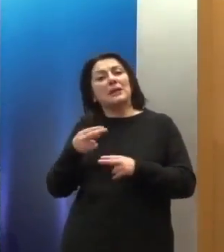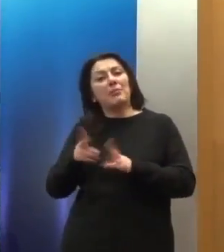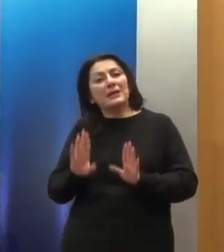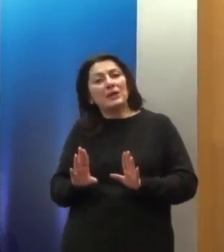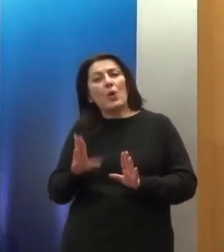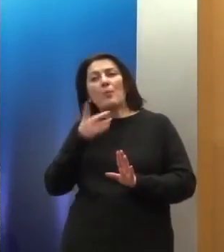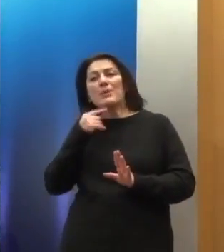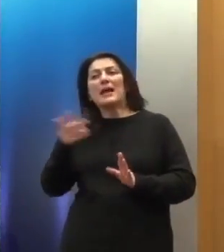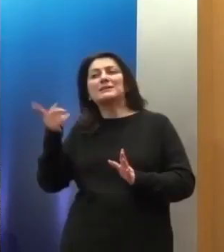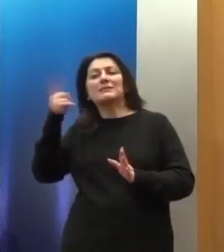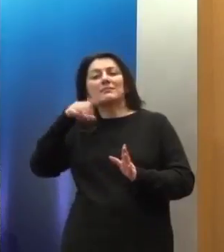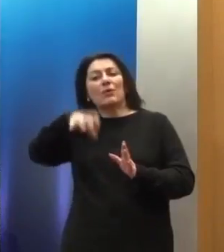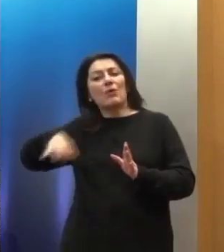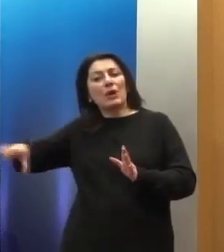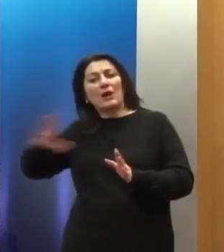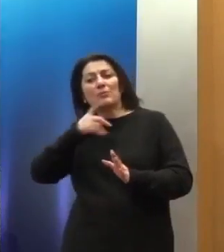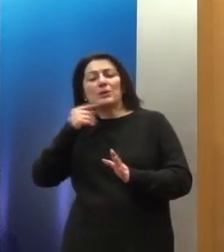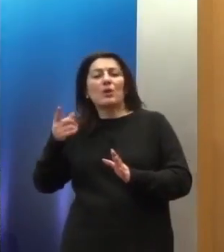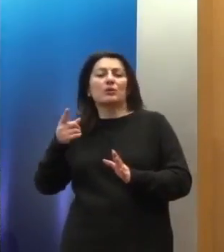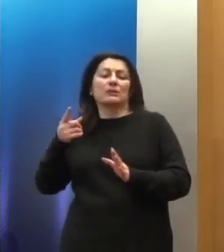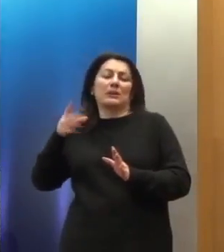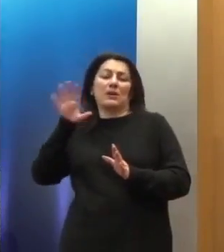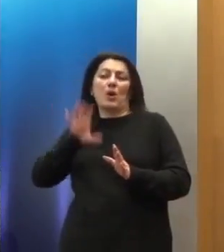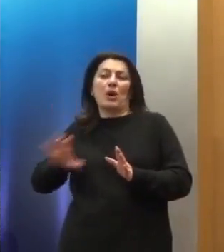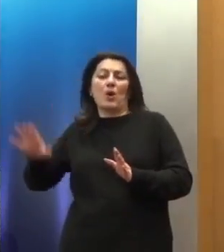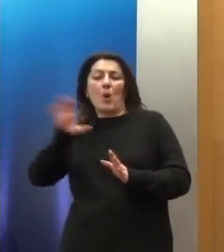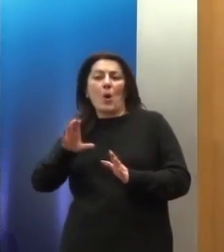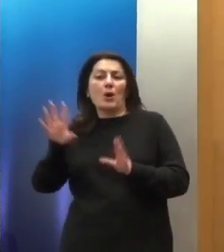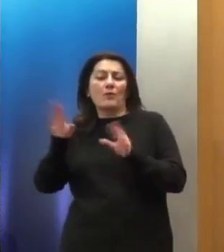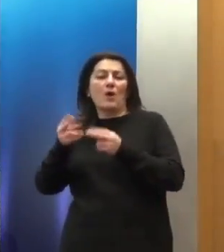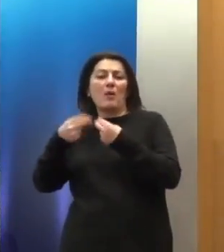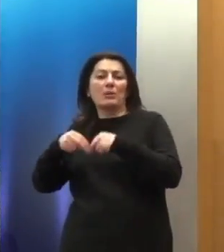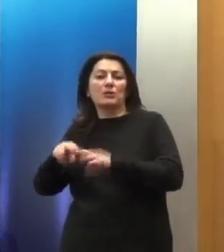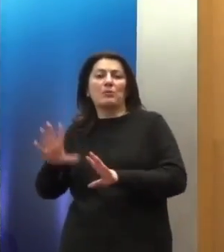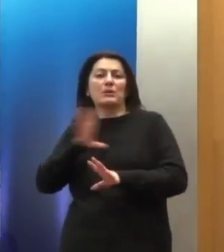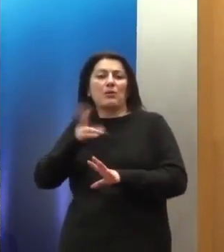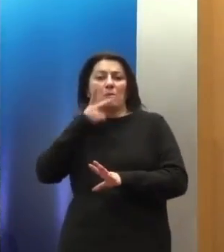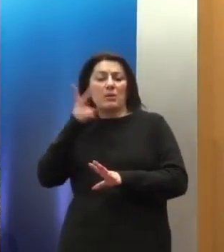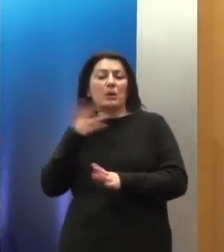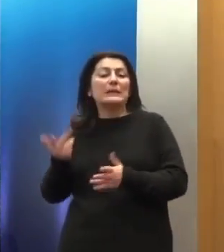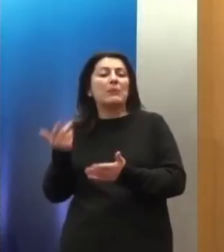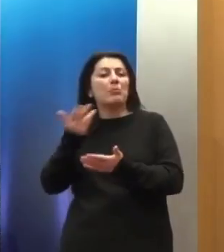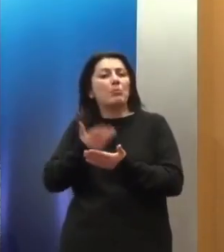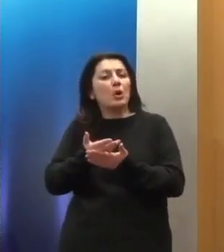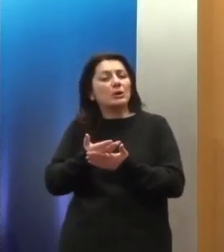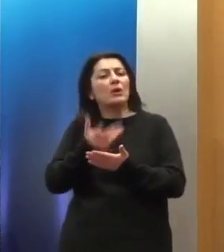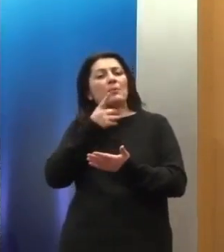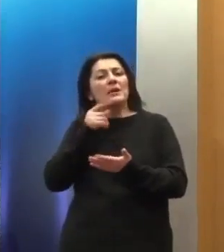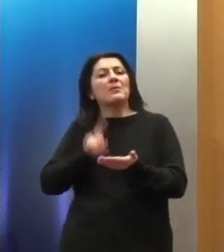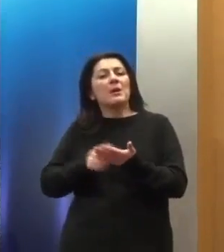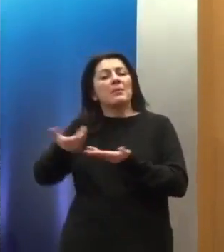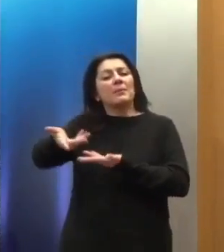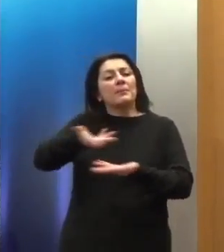ανεξάρτητες Εθνικές Επιτροπές Ανθρωπίνων Δικαιωμάτων. Αυτό πρέπει να το τονίσουμε. Οι Εθνικές